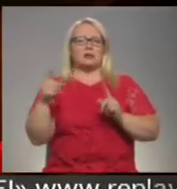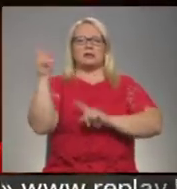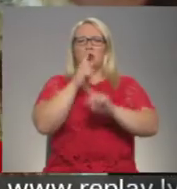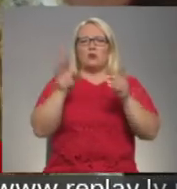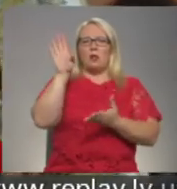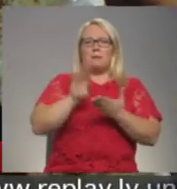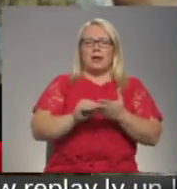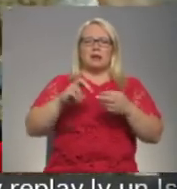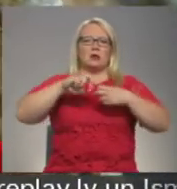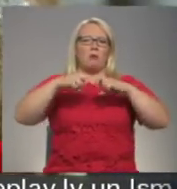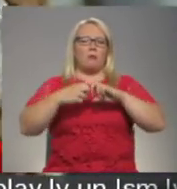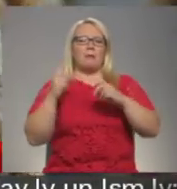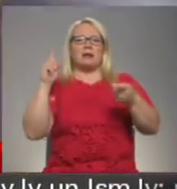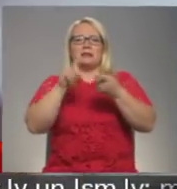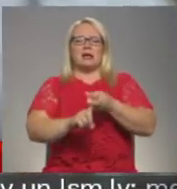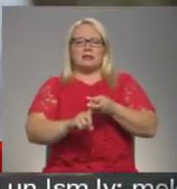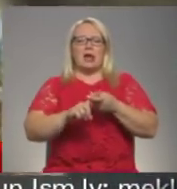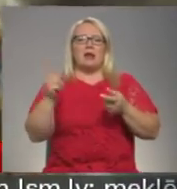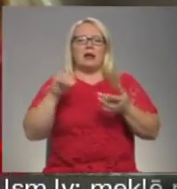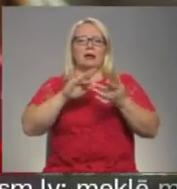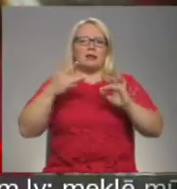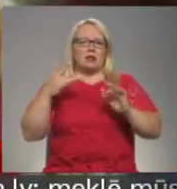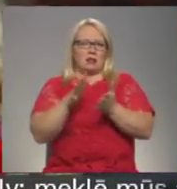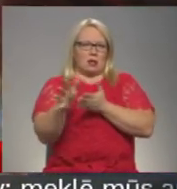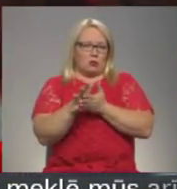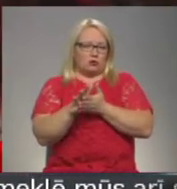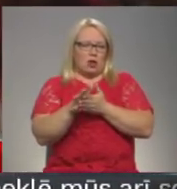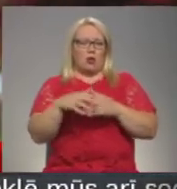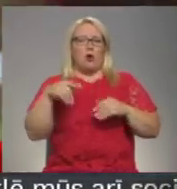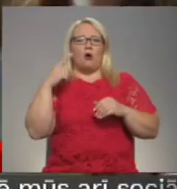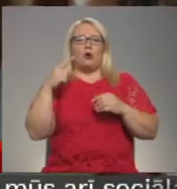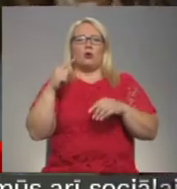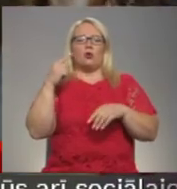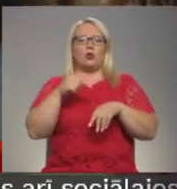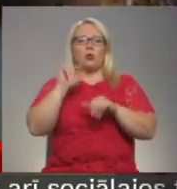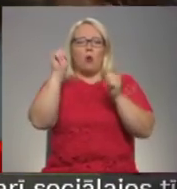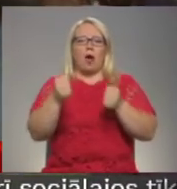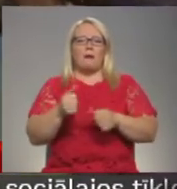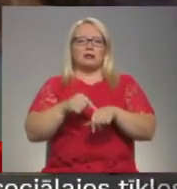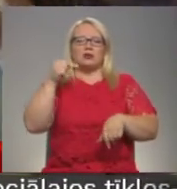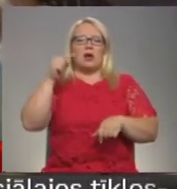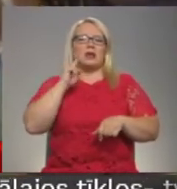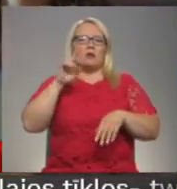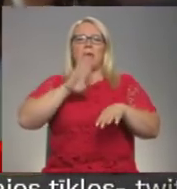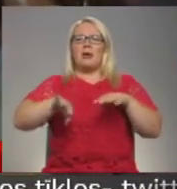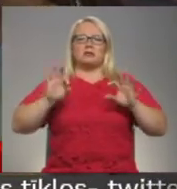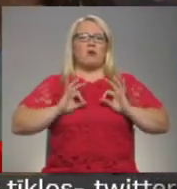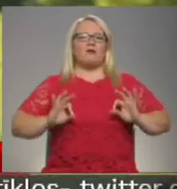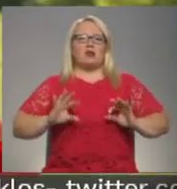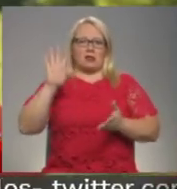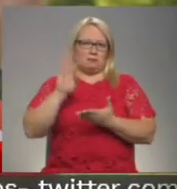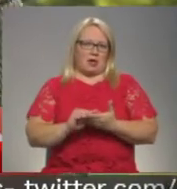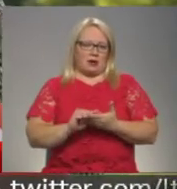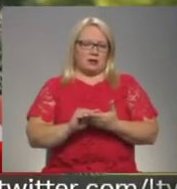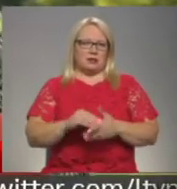pieredzi, problēmām, kas saistītas ar sociālo tīklu lietošanu. Nomās iejutās jaunieši bez profesionālas filmēšanās pieredzes.